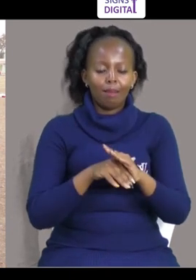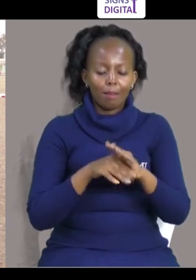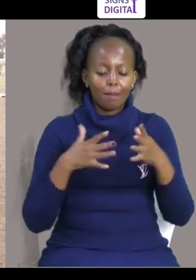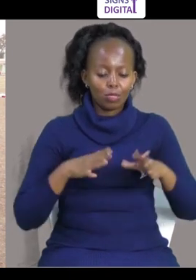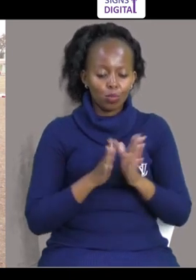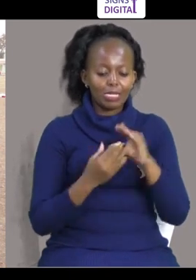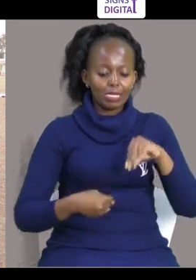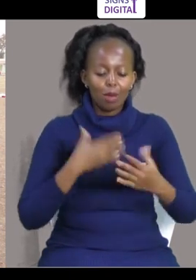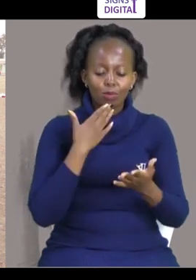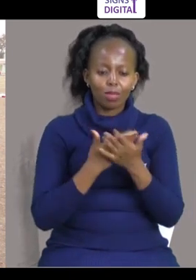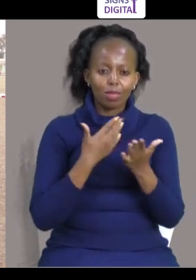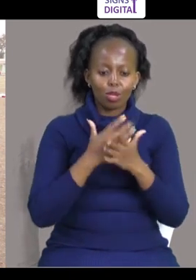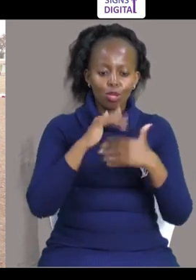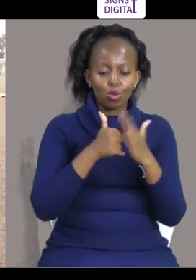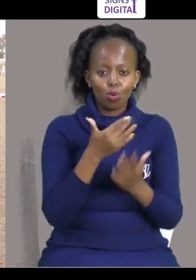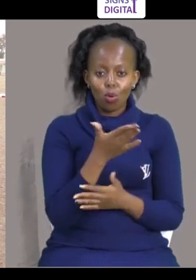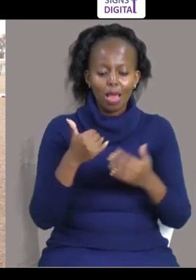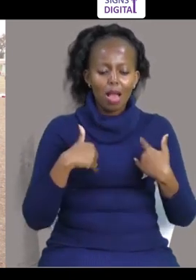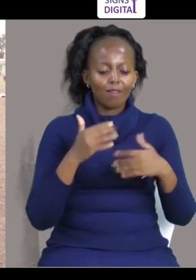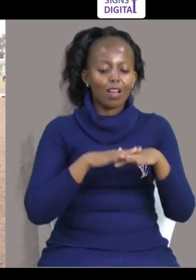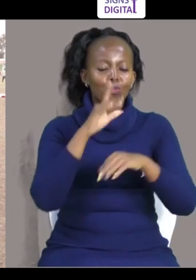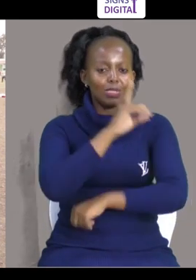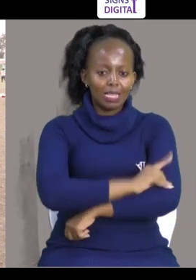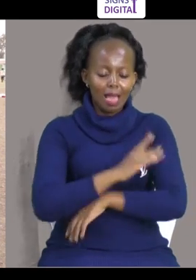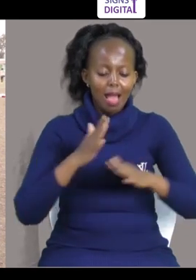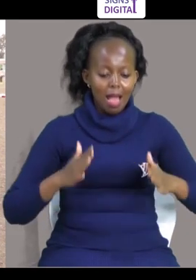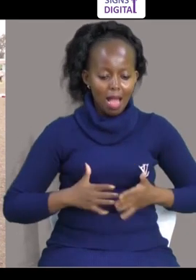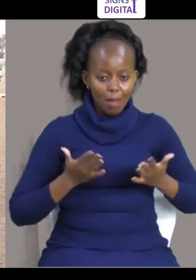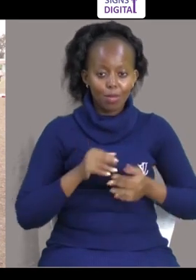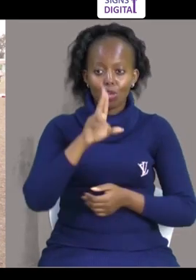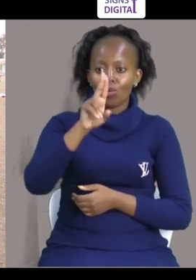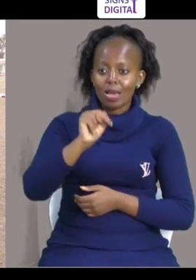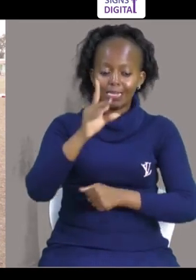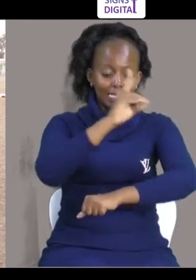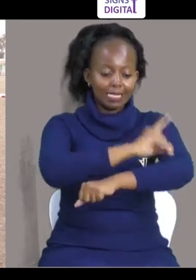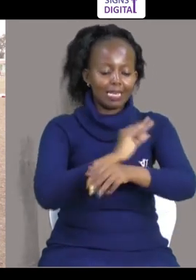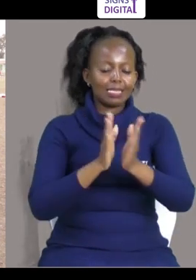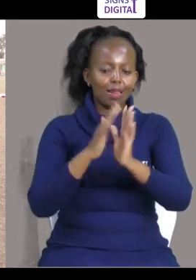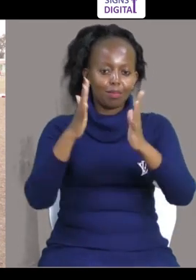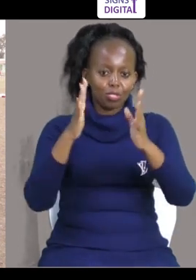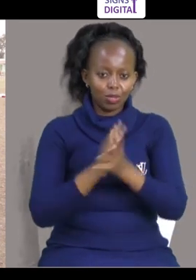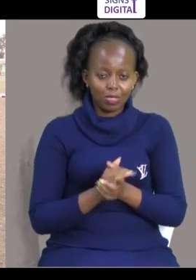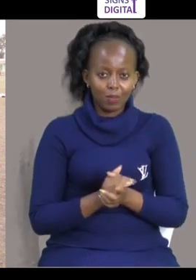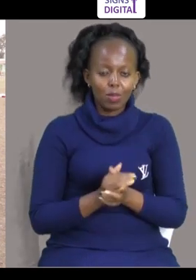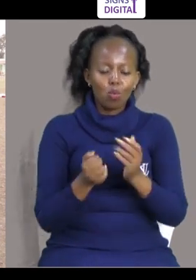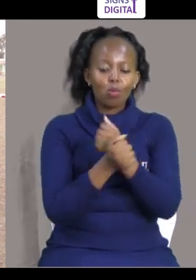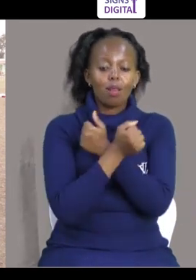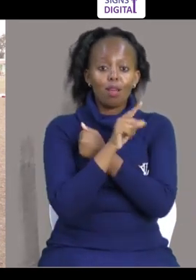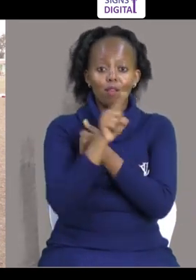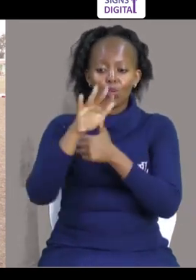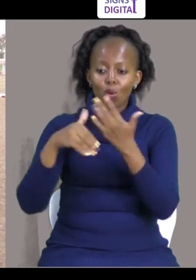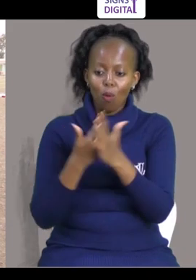disability Wa Uganda Na sisi Na shukuru Na nini wate Kukue Na siku jema Happy UN Day